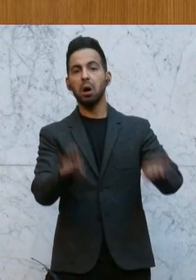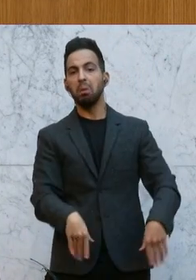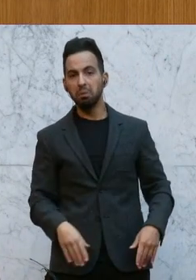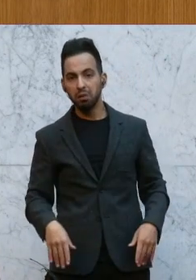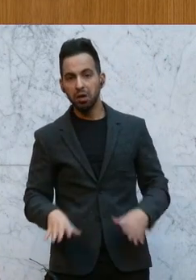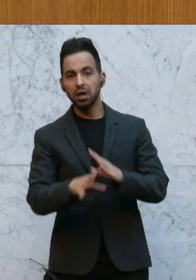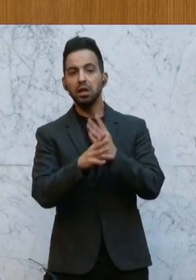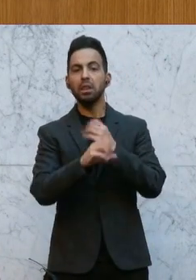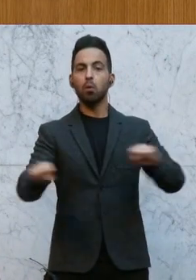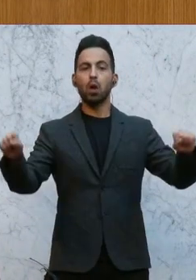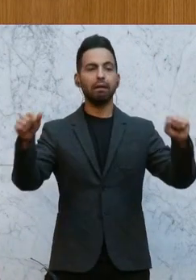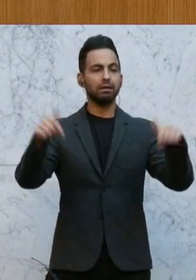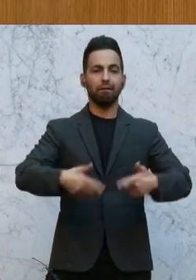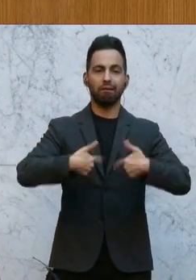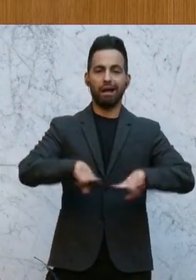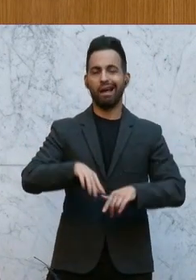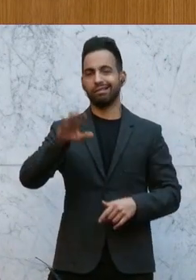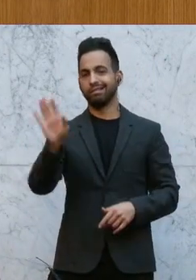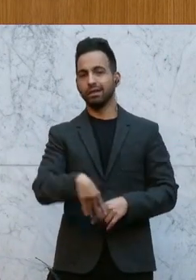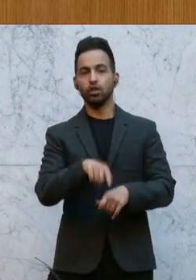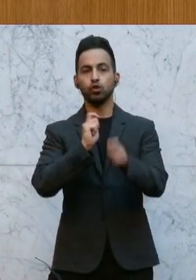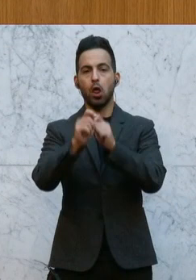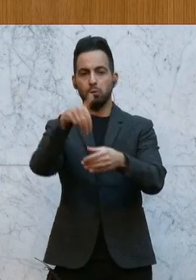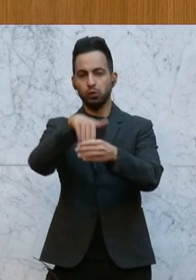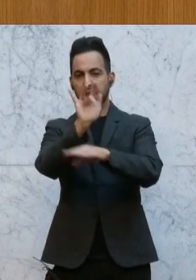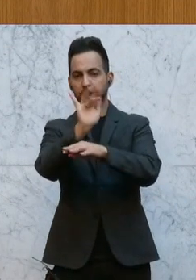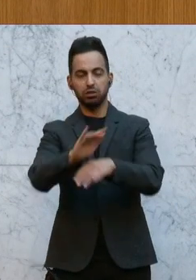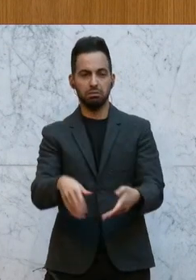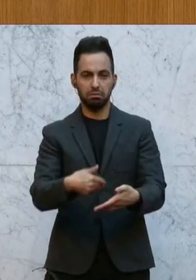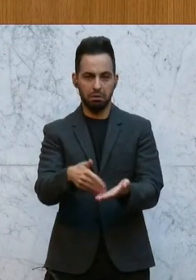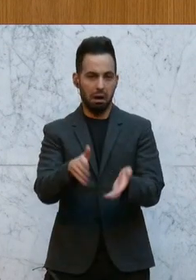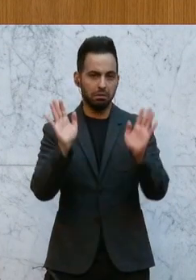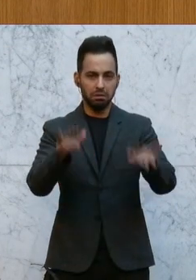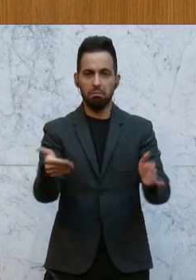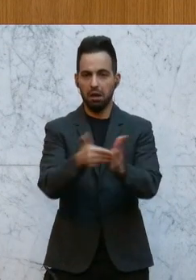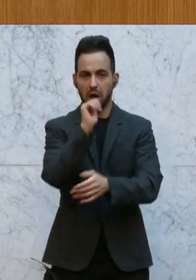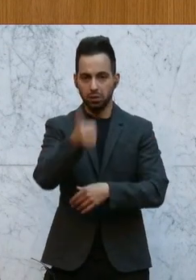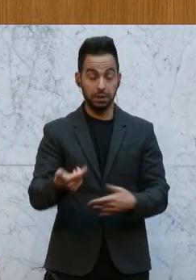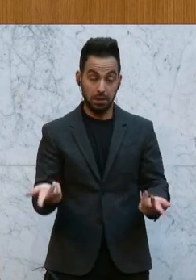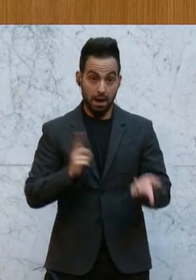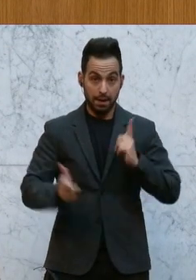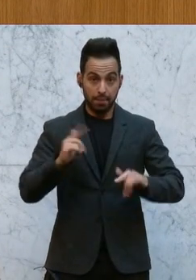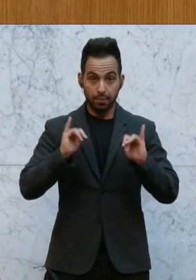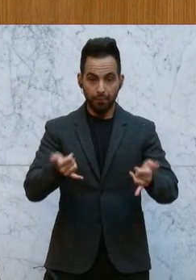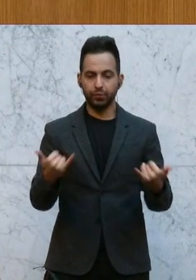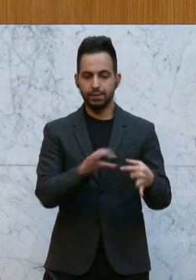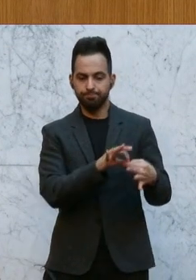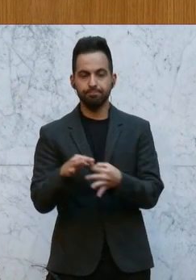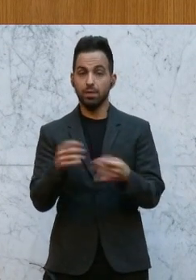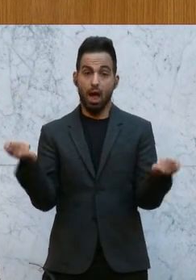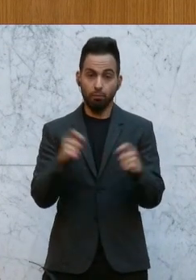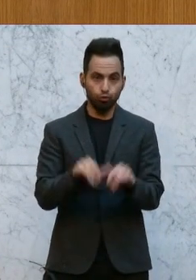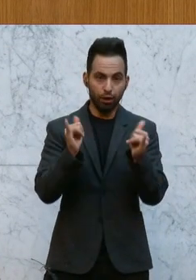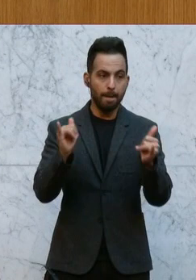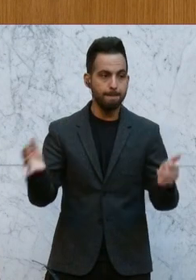ja, für die Demokratie in diesem Land, für den kritischen Journalismus, da hat es dann leider nicht gereicht. Und somit komme ich auch schon zum Schluss,